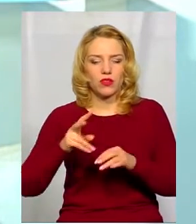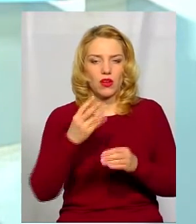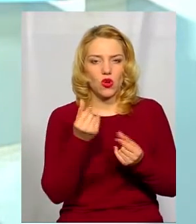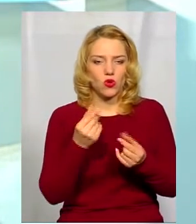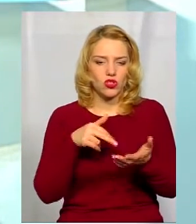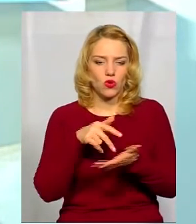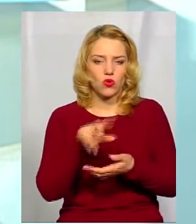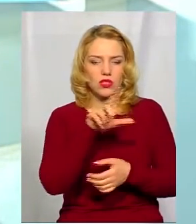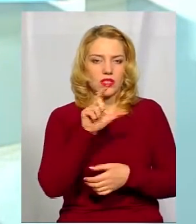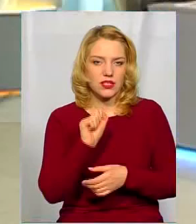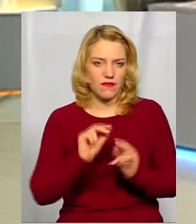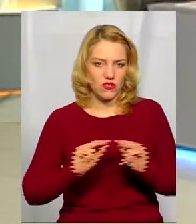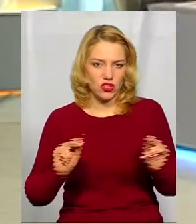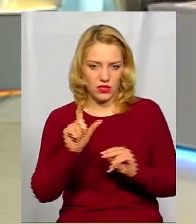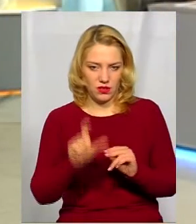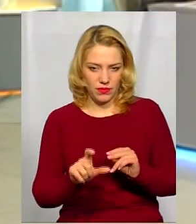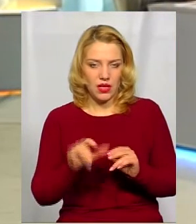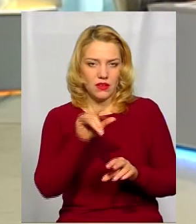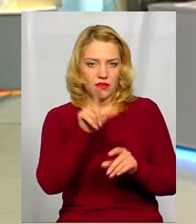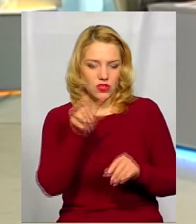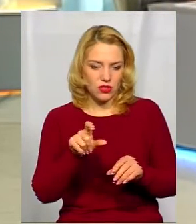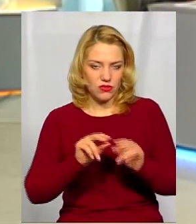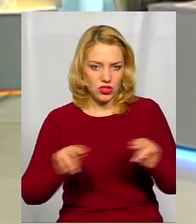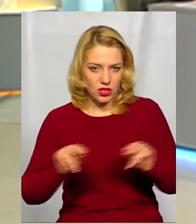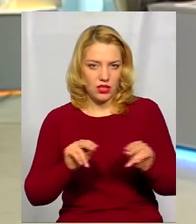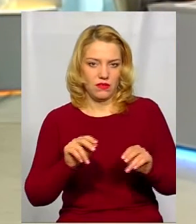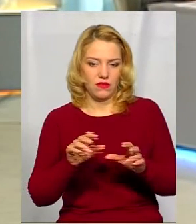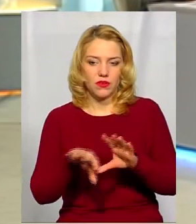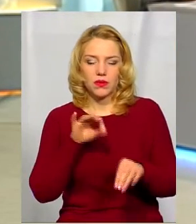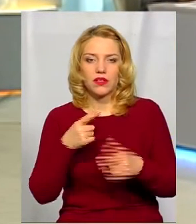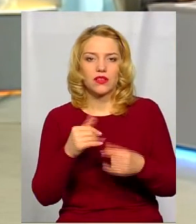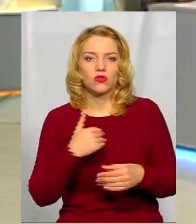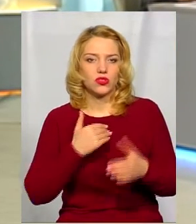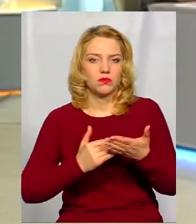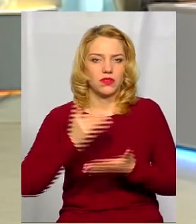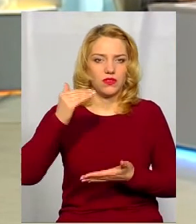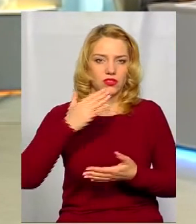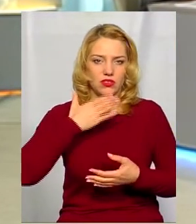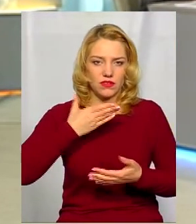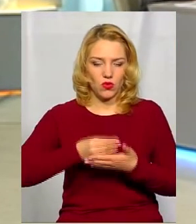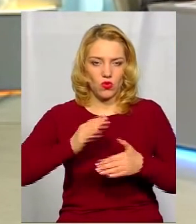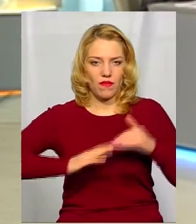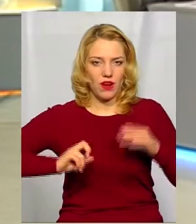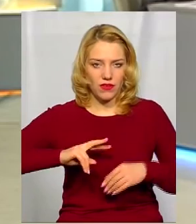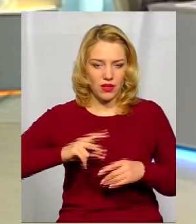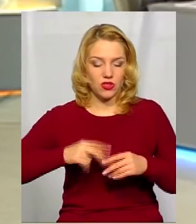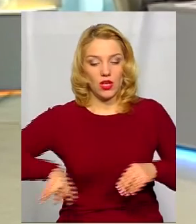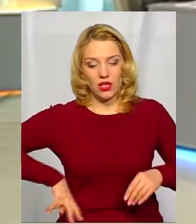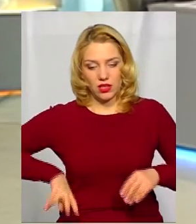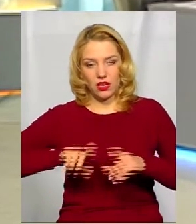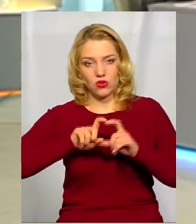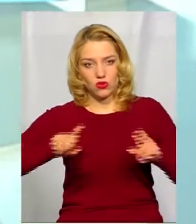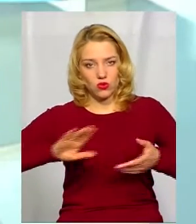вчителями. Так. Вчитель вибирає собі, де він хоче, відповідно, підвищити кваліфікацію. Директор школи укладає